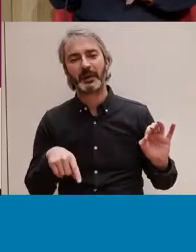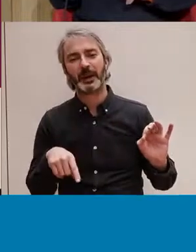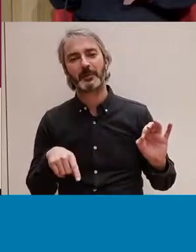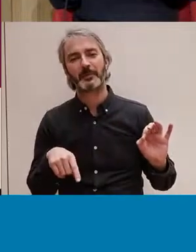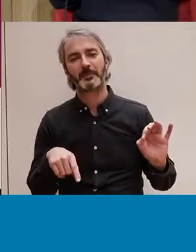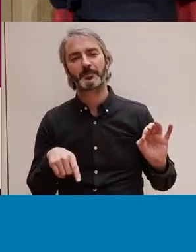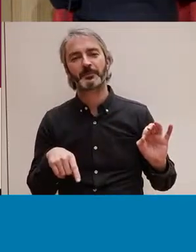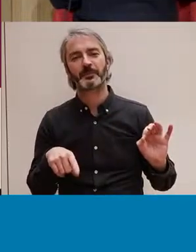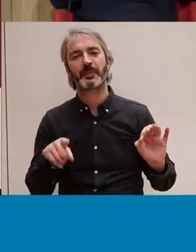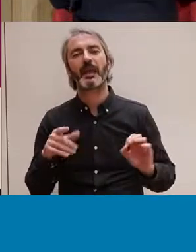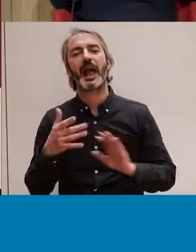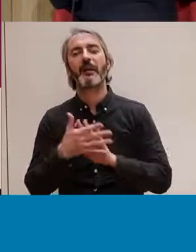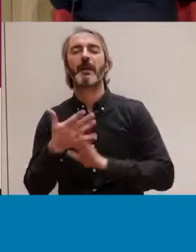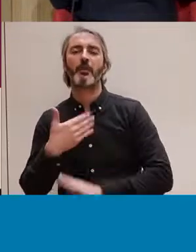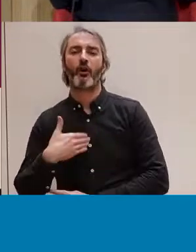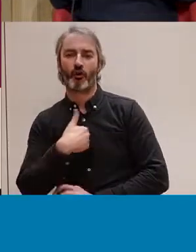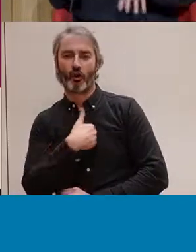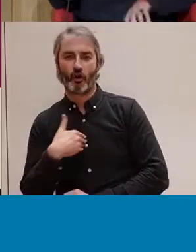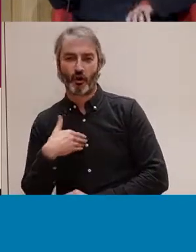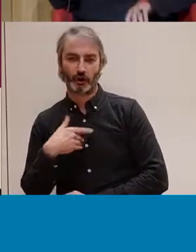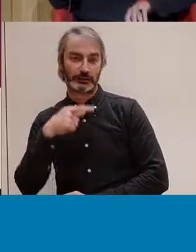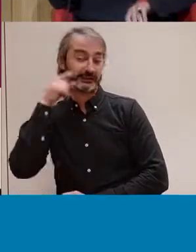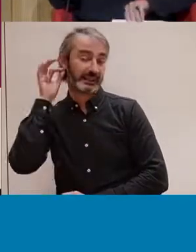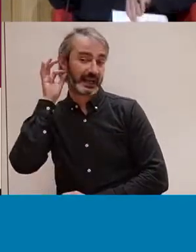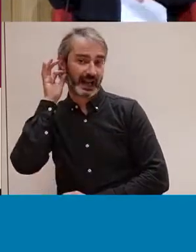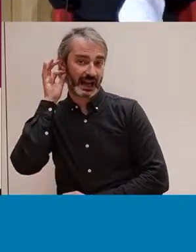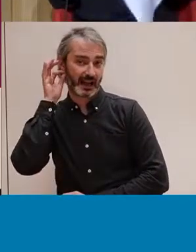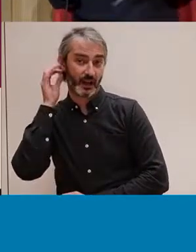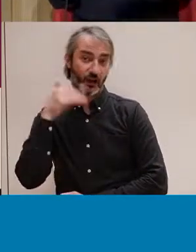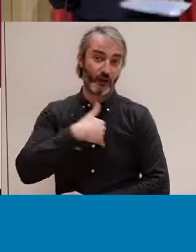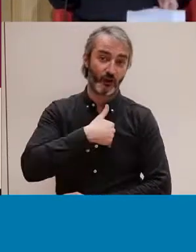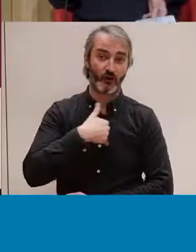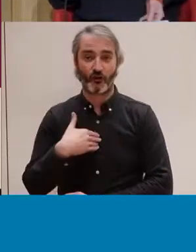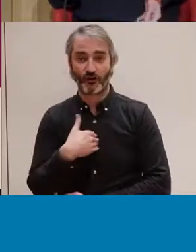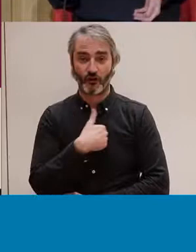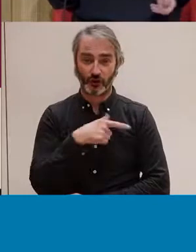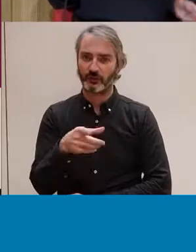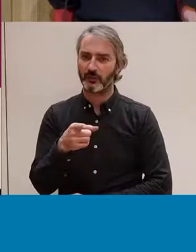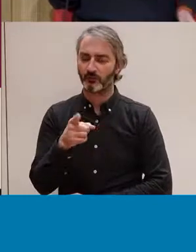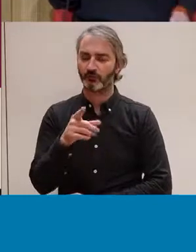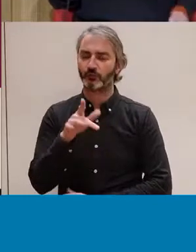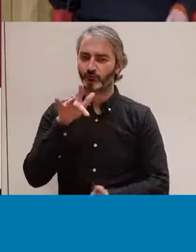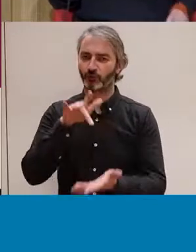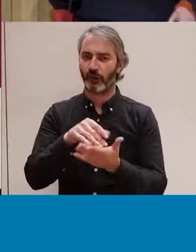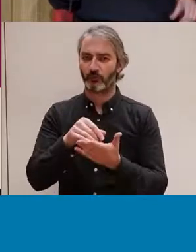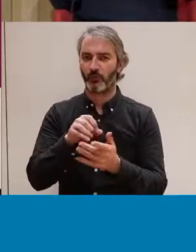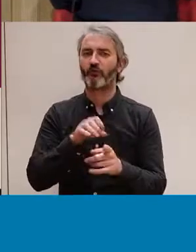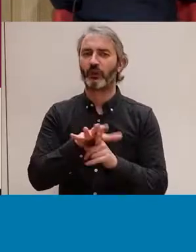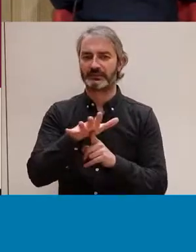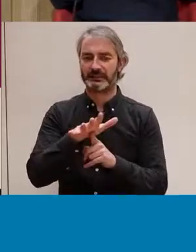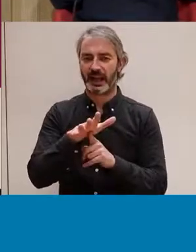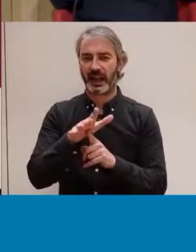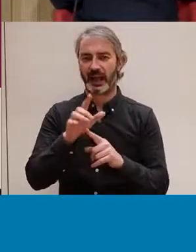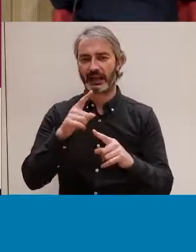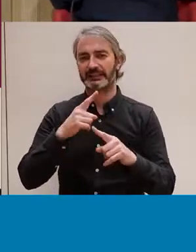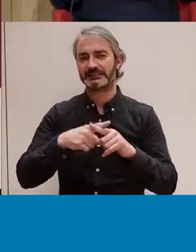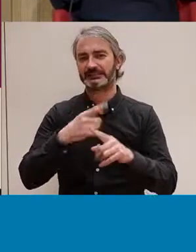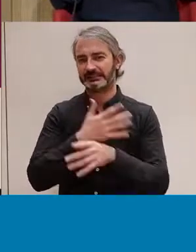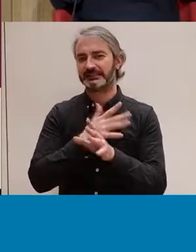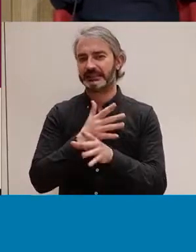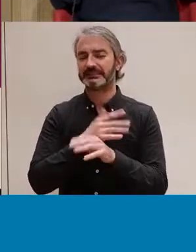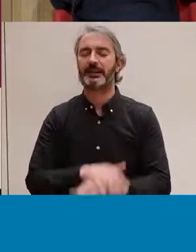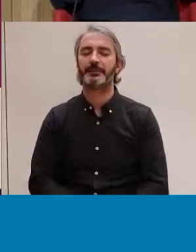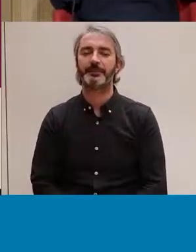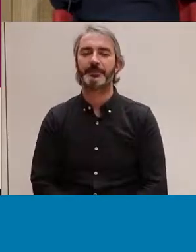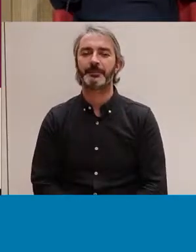com els rols de gènere també afecten molts cops a les relacions sexuals. Llavors, com afecten